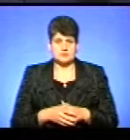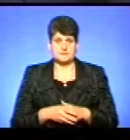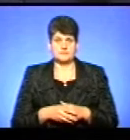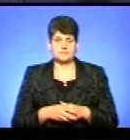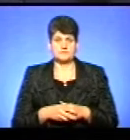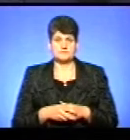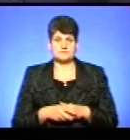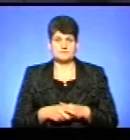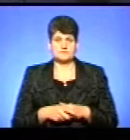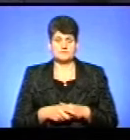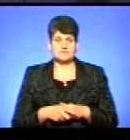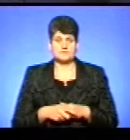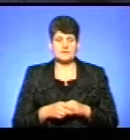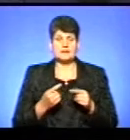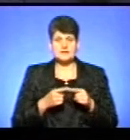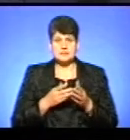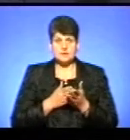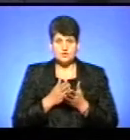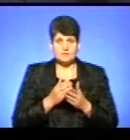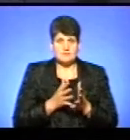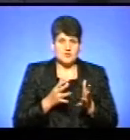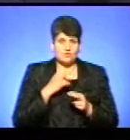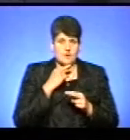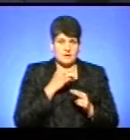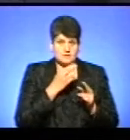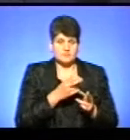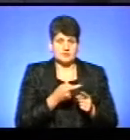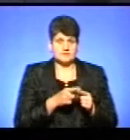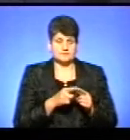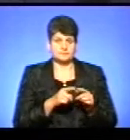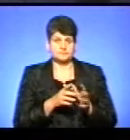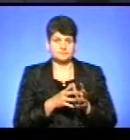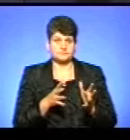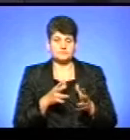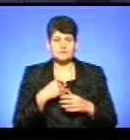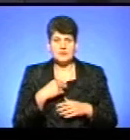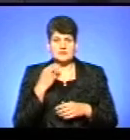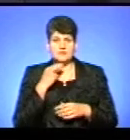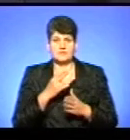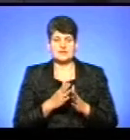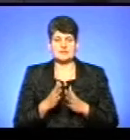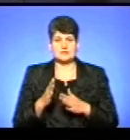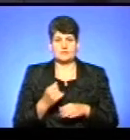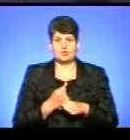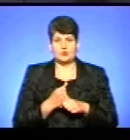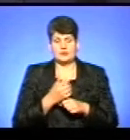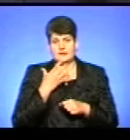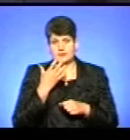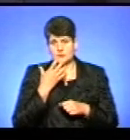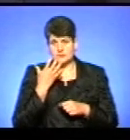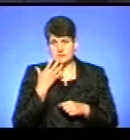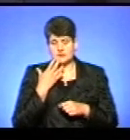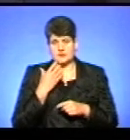на цей ресурс більше уваги звертаємо, бо він дуже великий. У нас ефективність системи роботи теплопостачання